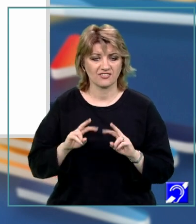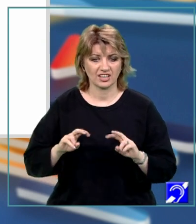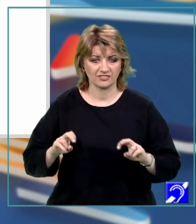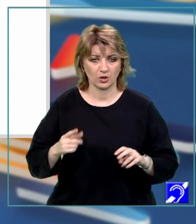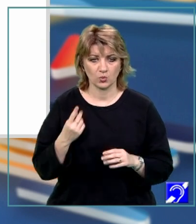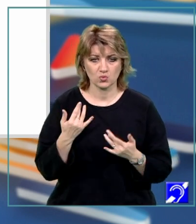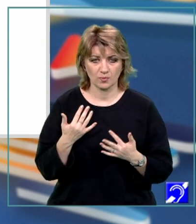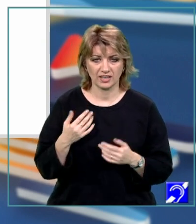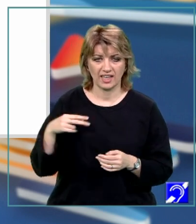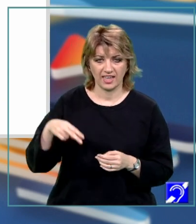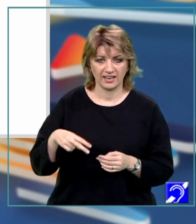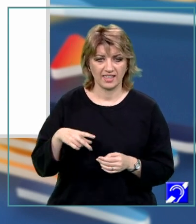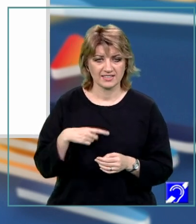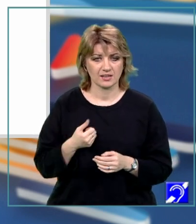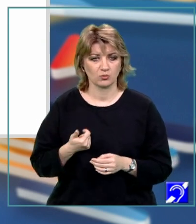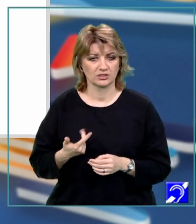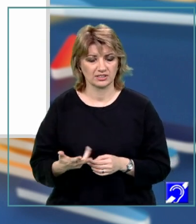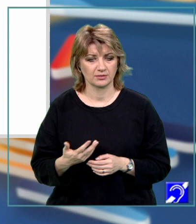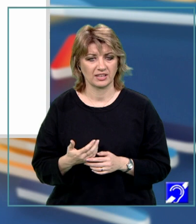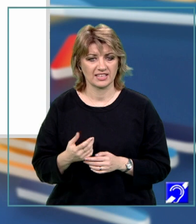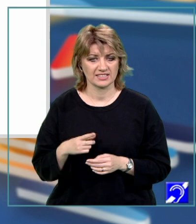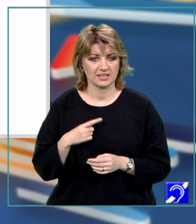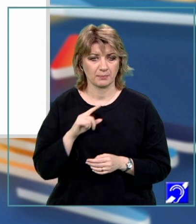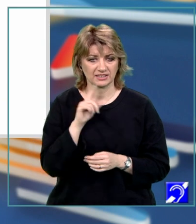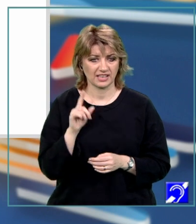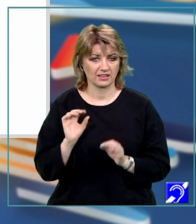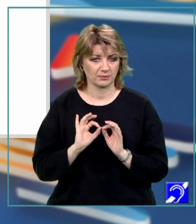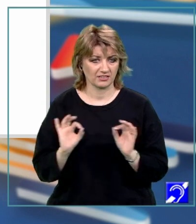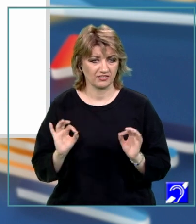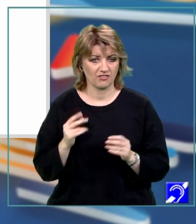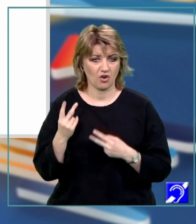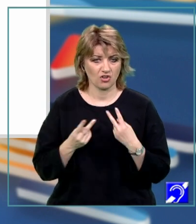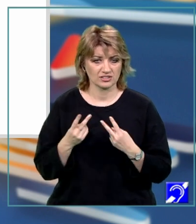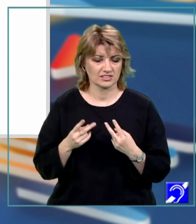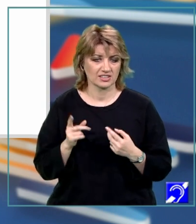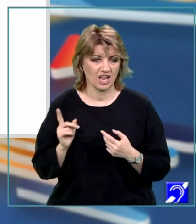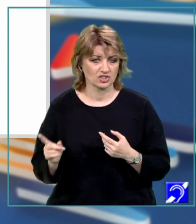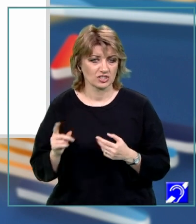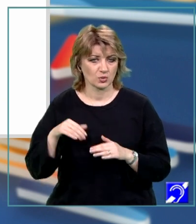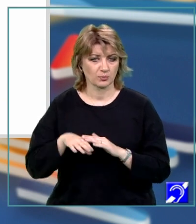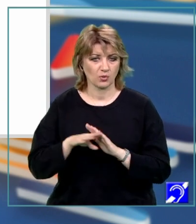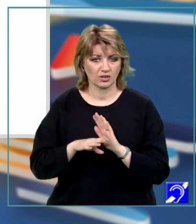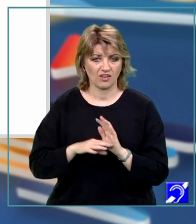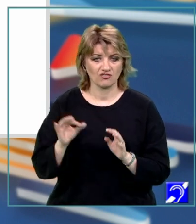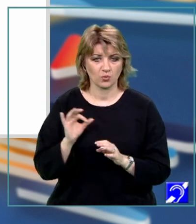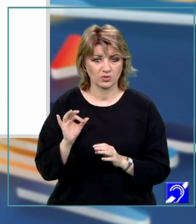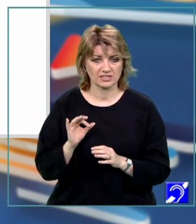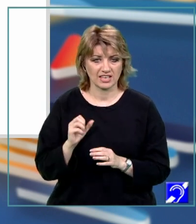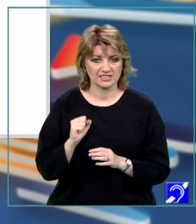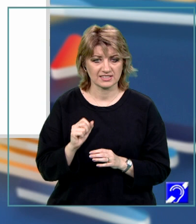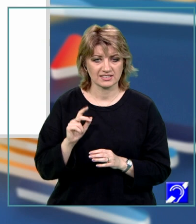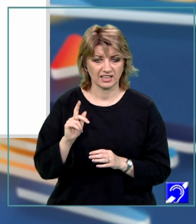că un număr M multiplu al lui N este pătra perfect, vom folosi în cadrul acestui subprogram funcția predefinită